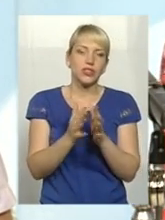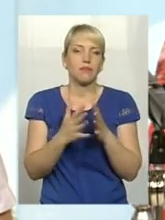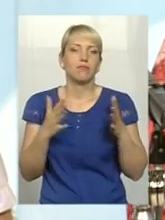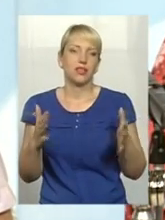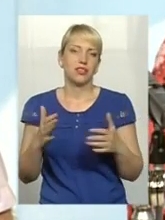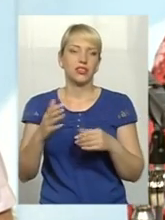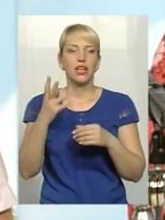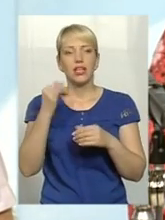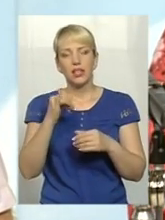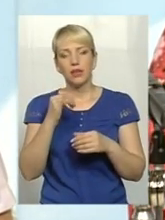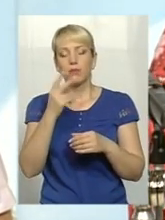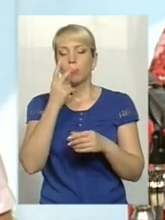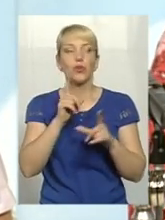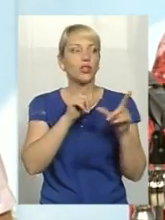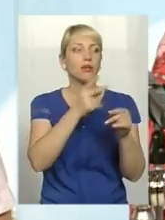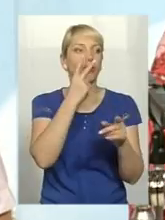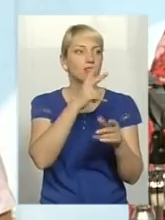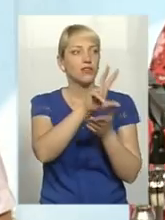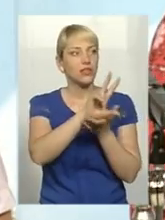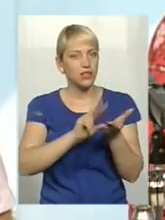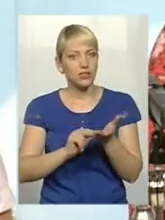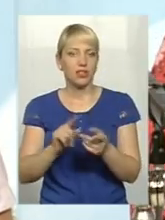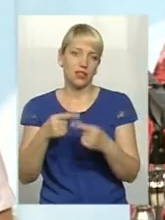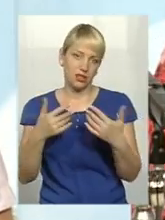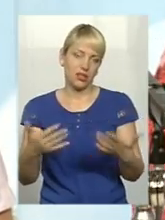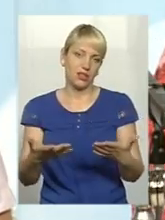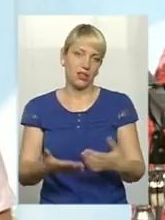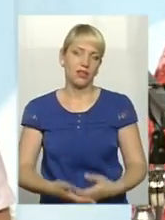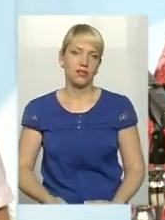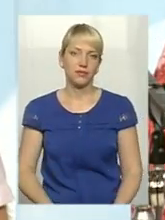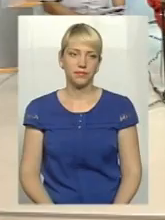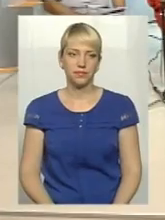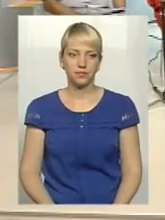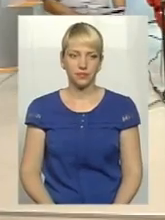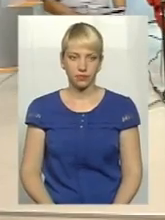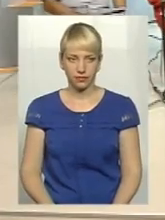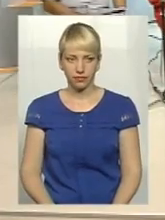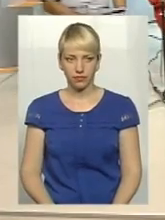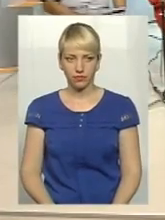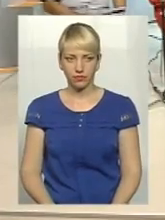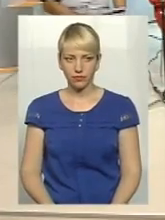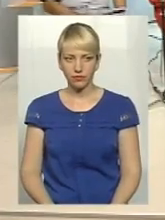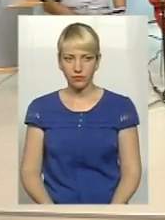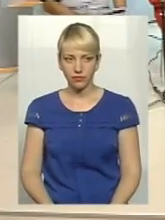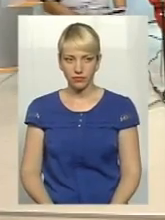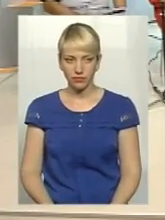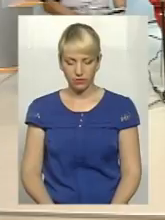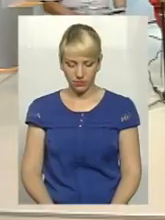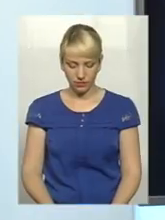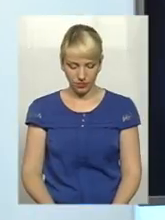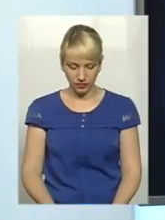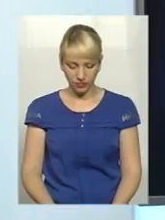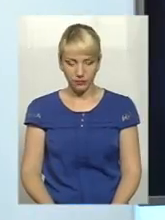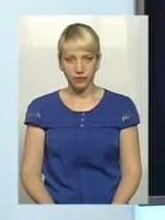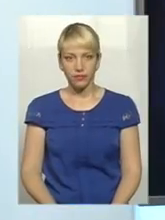поїхати до когось, подивитися, хтось зробив вже щось хороше. Так будемо рухатися. Дякую, пані Таїсо. Про тих,